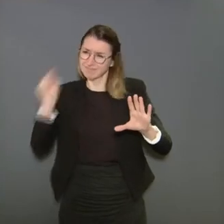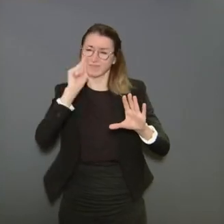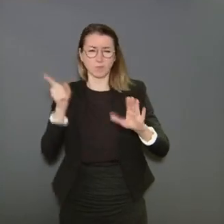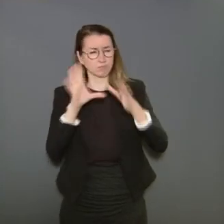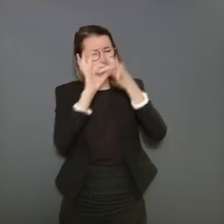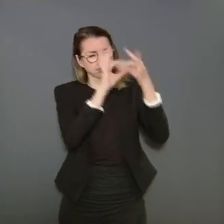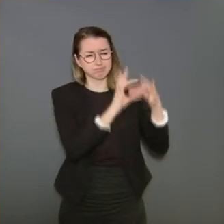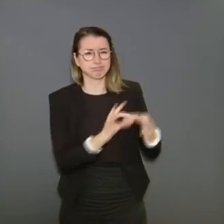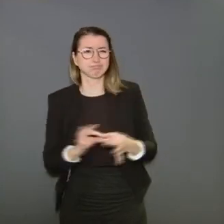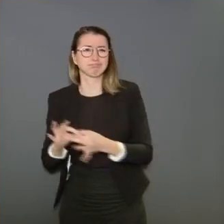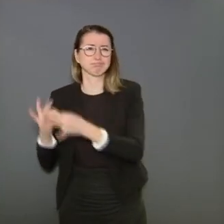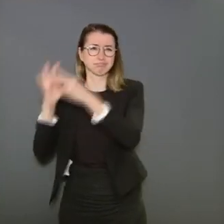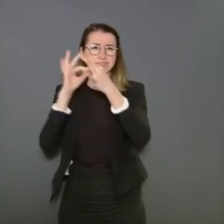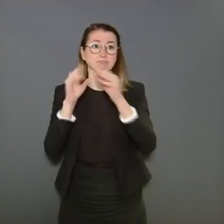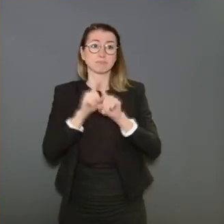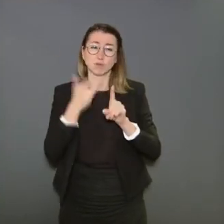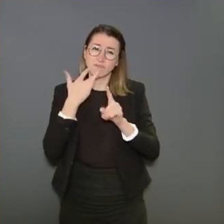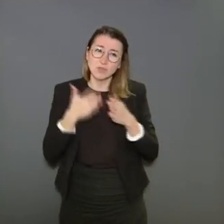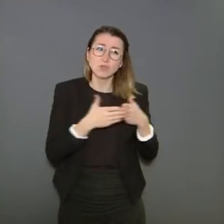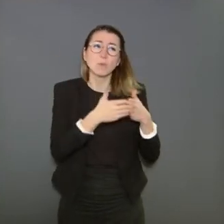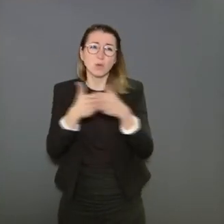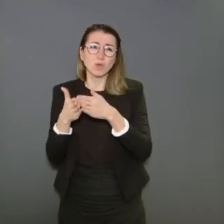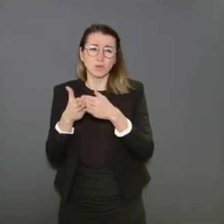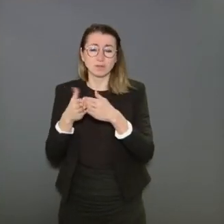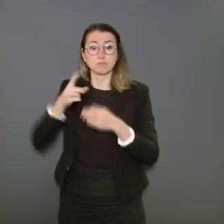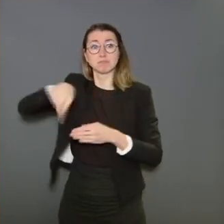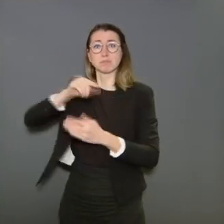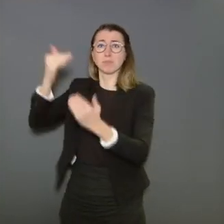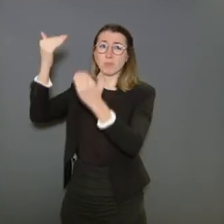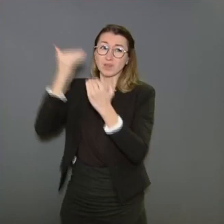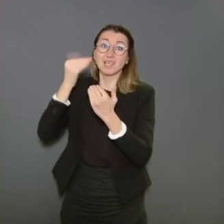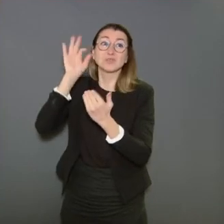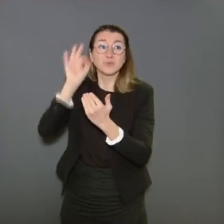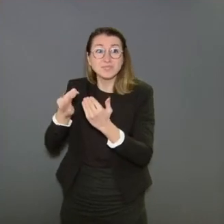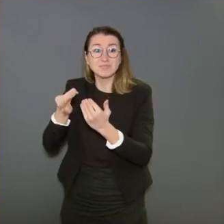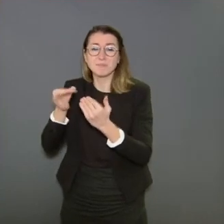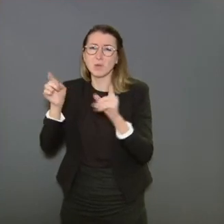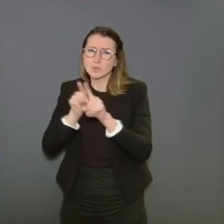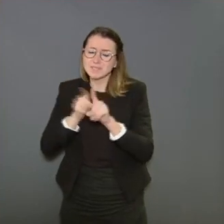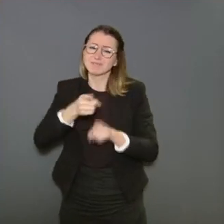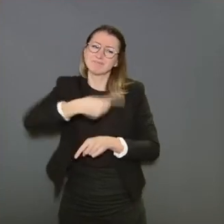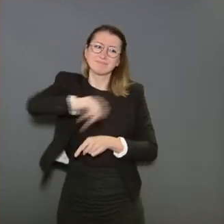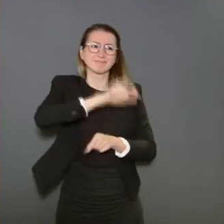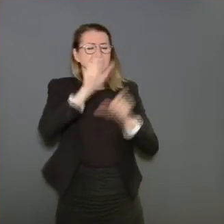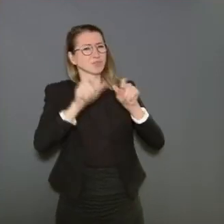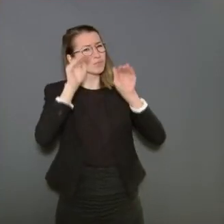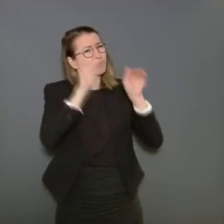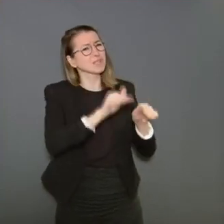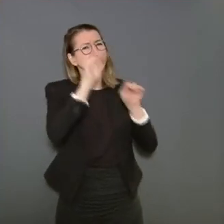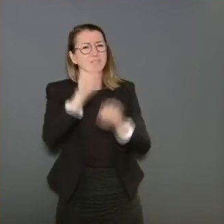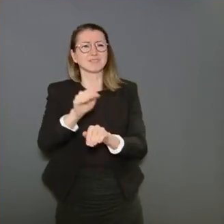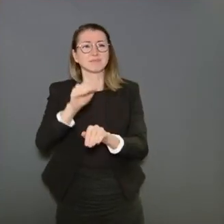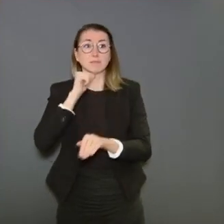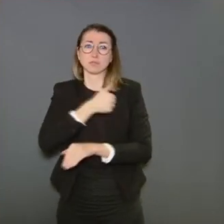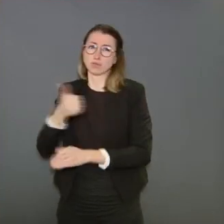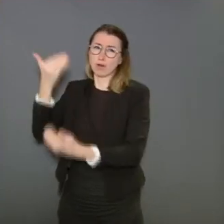de prendre soin de soi-même, mais aussi de prendre soin les uns des autres. Les semaines et les mois qui nous attendent seront